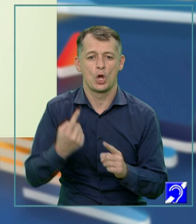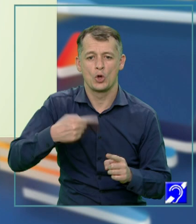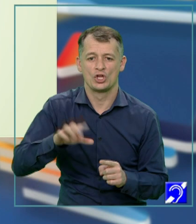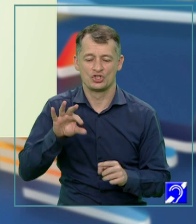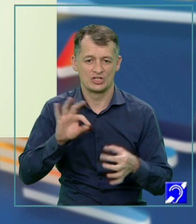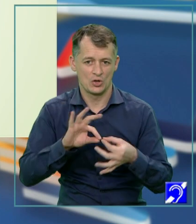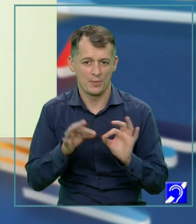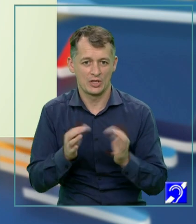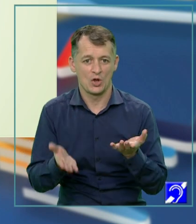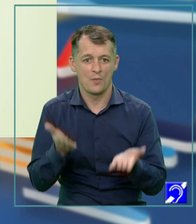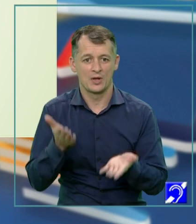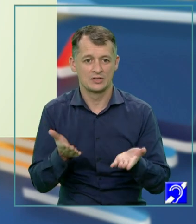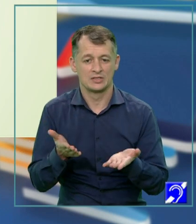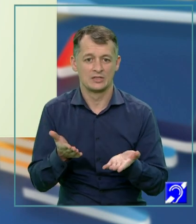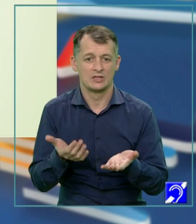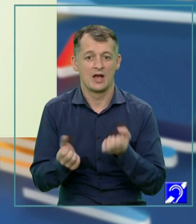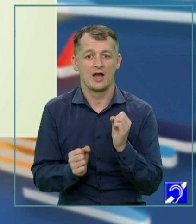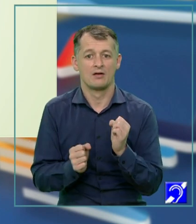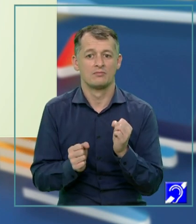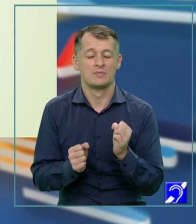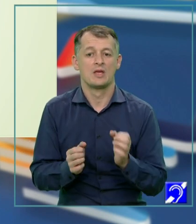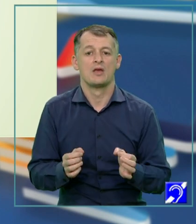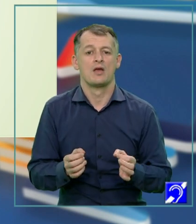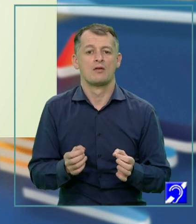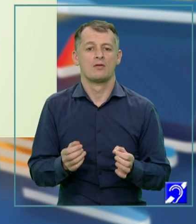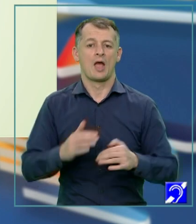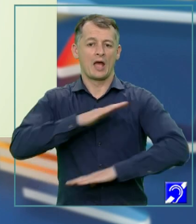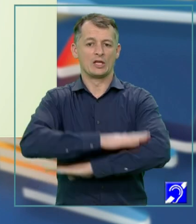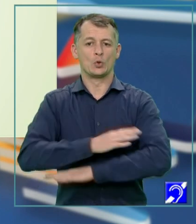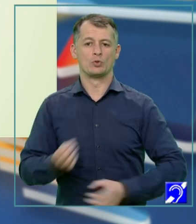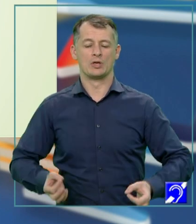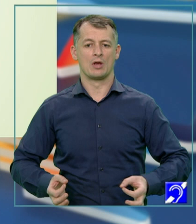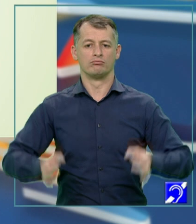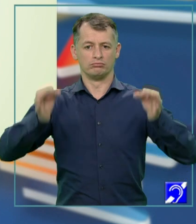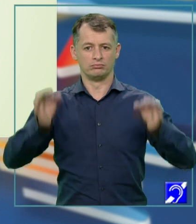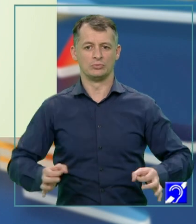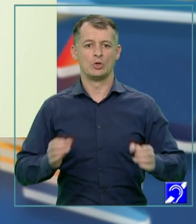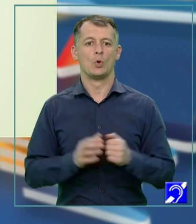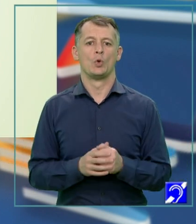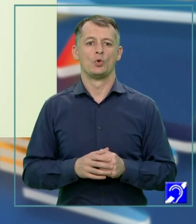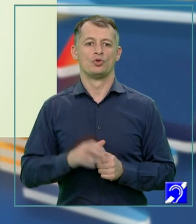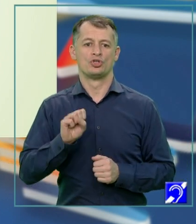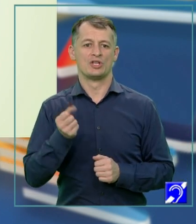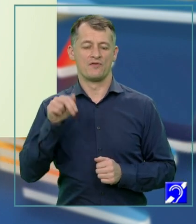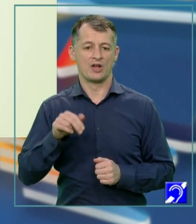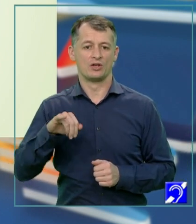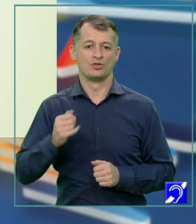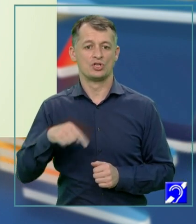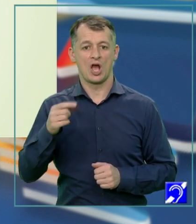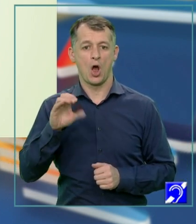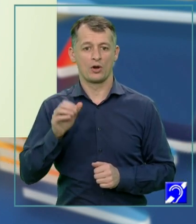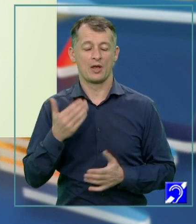comparație a atitudinii lui Ștefan și a Corinei față de căderea frunzelor. În redactarea